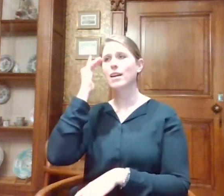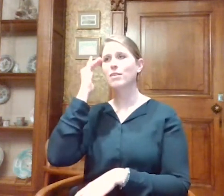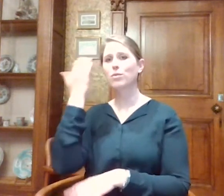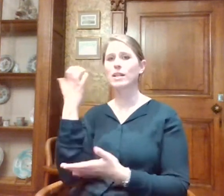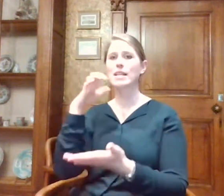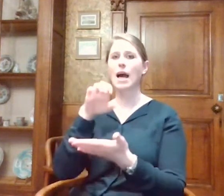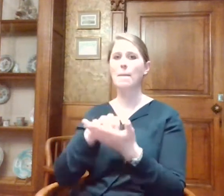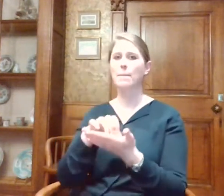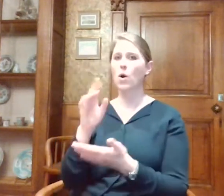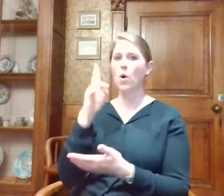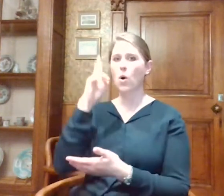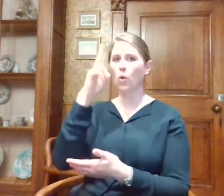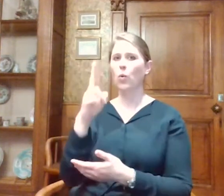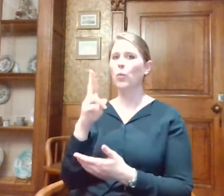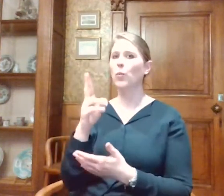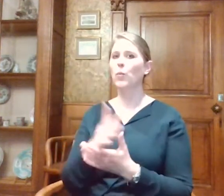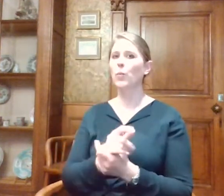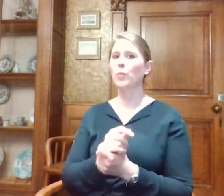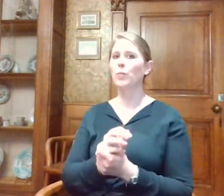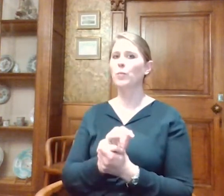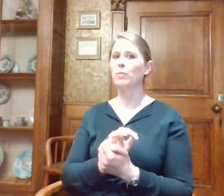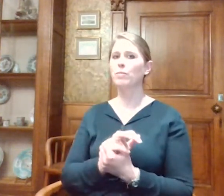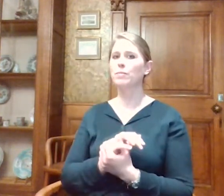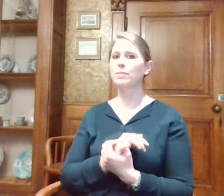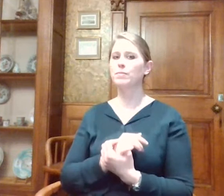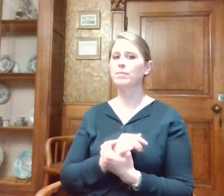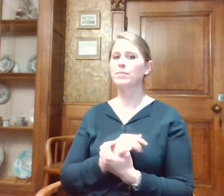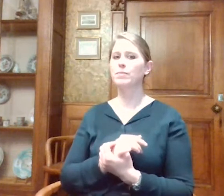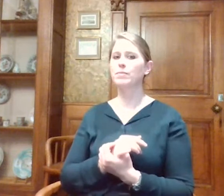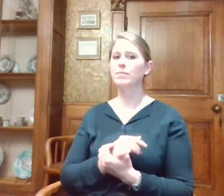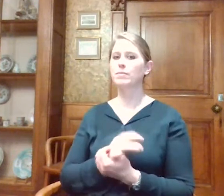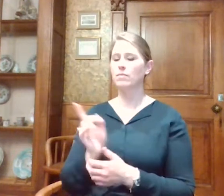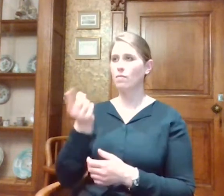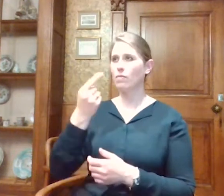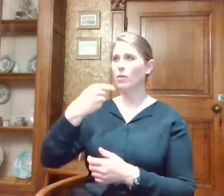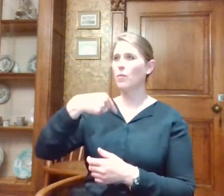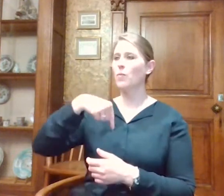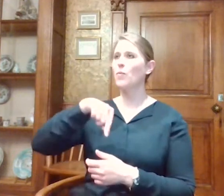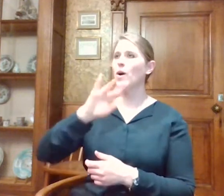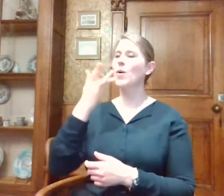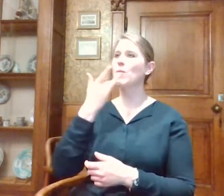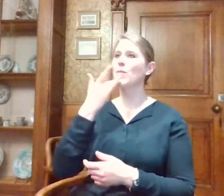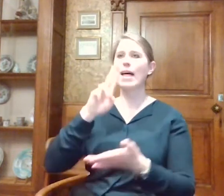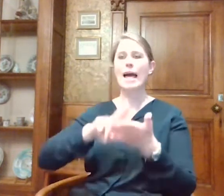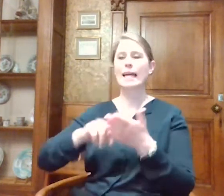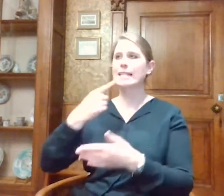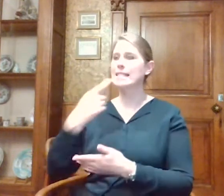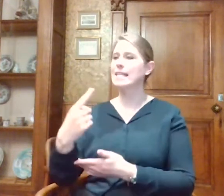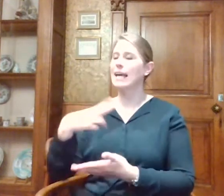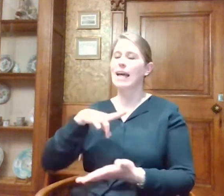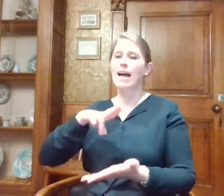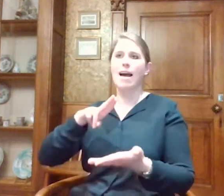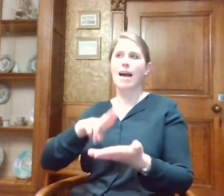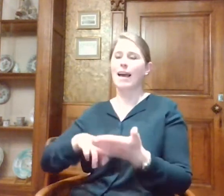zetten? Ik vraag dat gewoon omdat wij echt jullie ervan willen overtuigen dat het echt